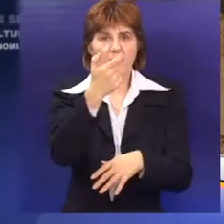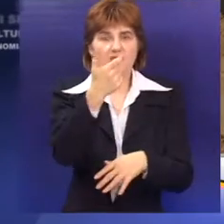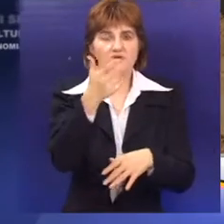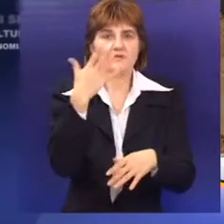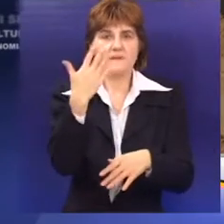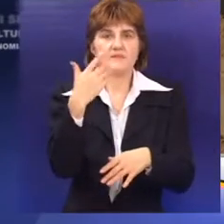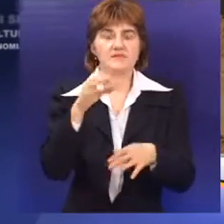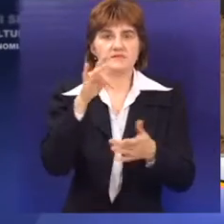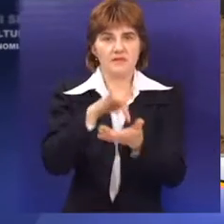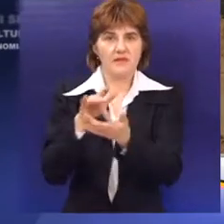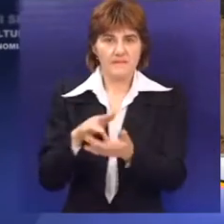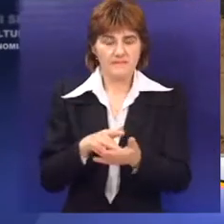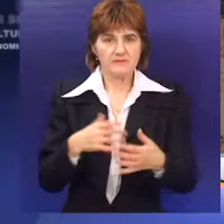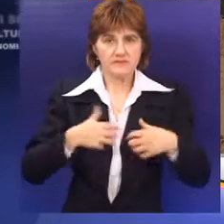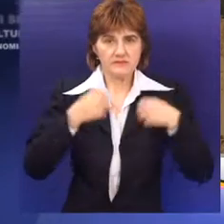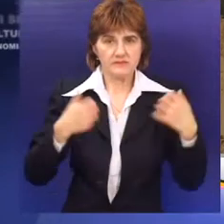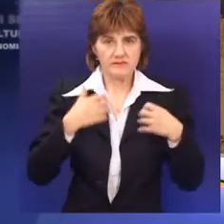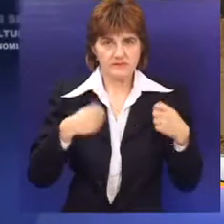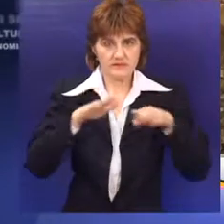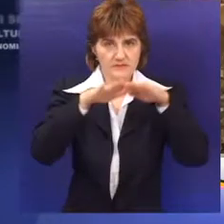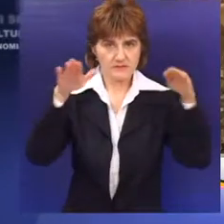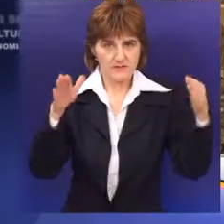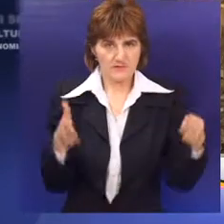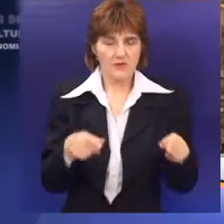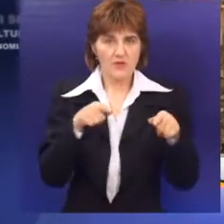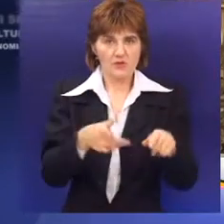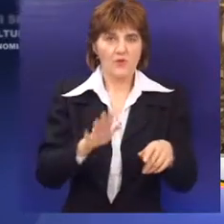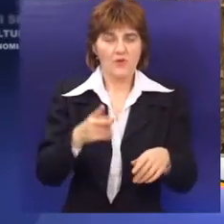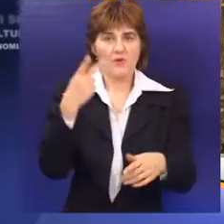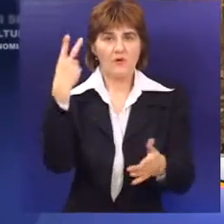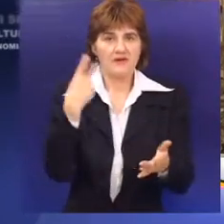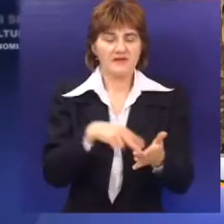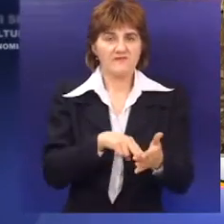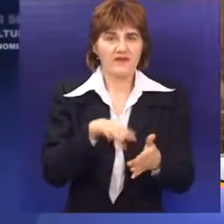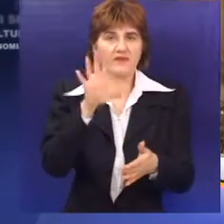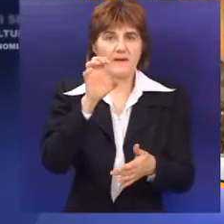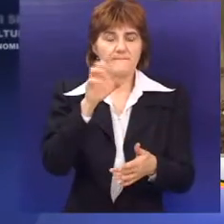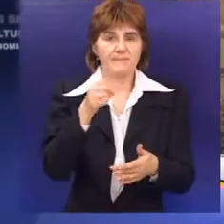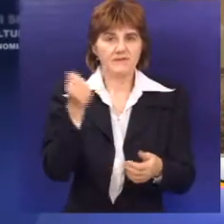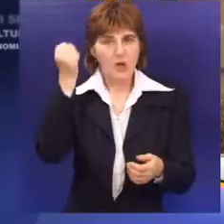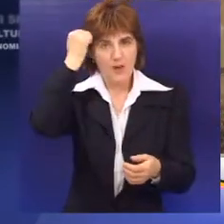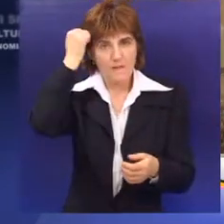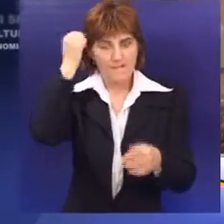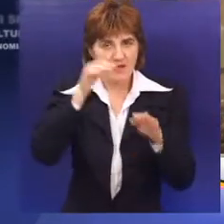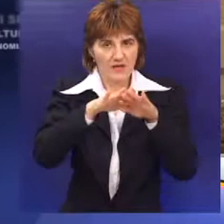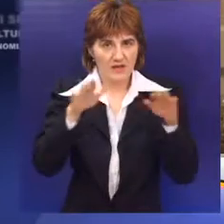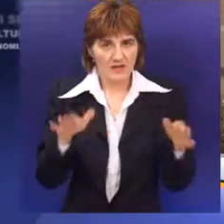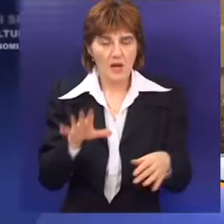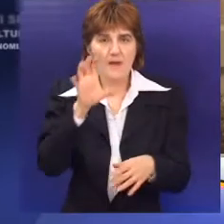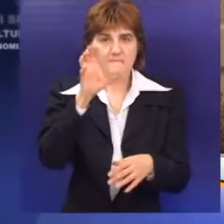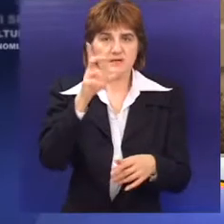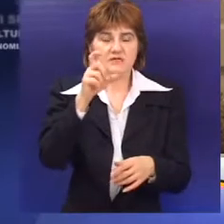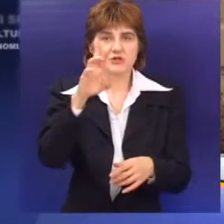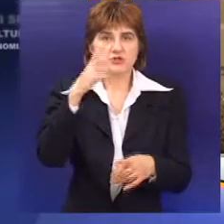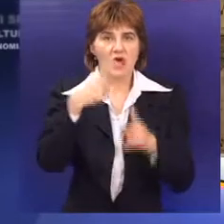teretanu, wellness i fitness sale i slačionica. U njega će biti ugrađeno oko 2500 kubika betona, 500 tona